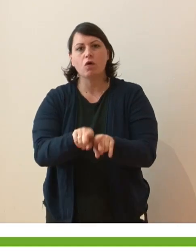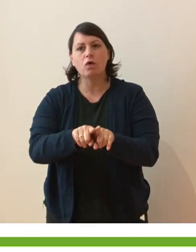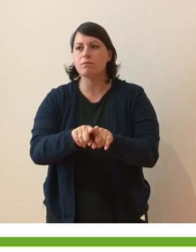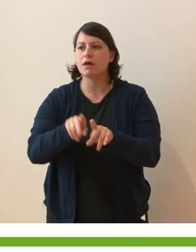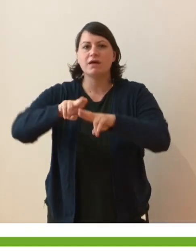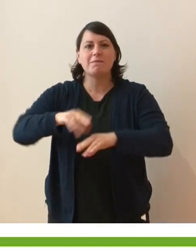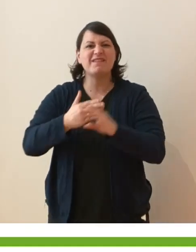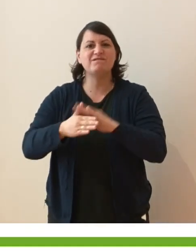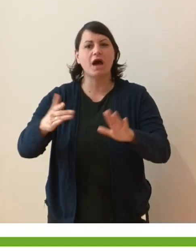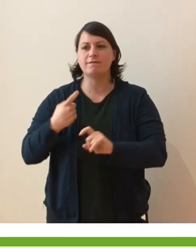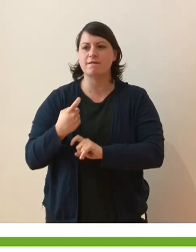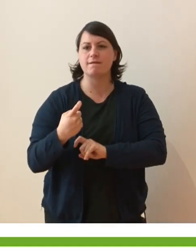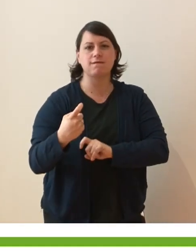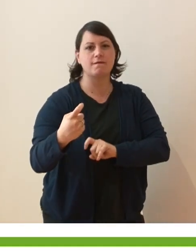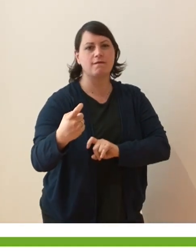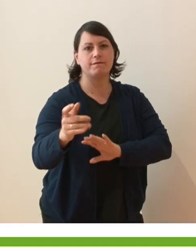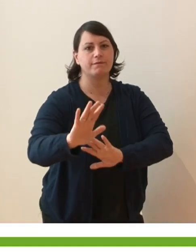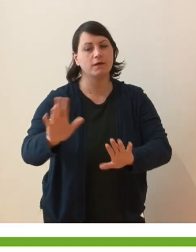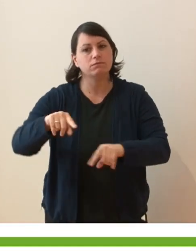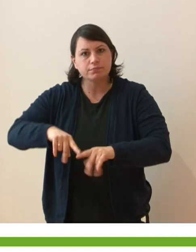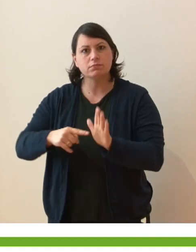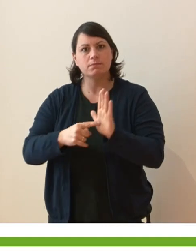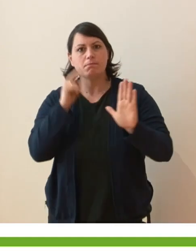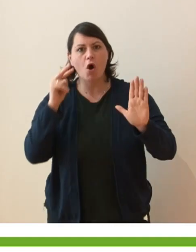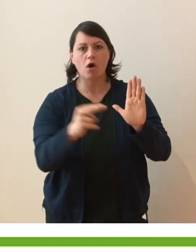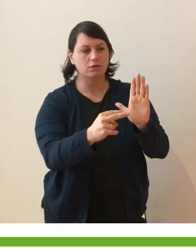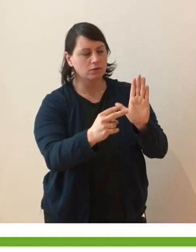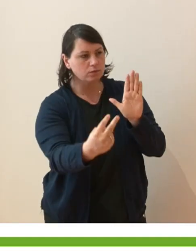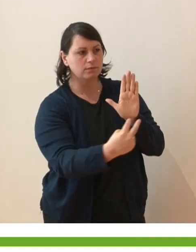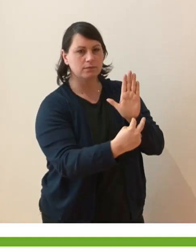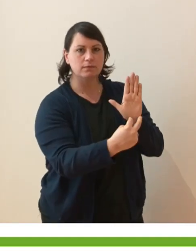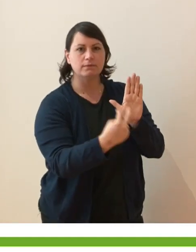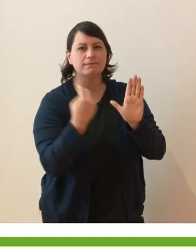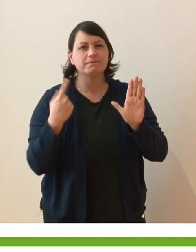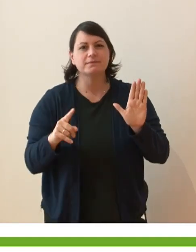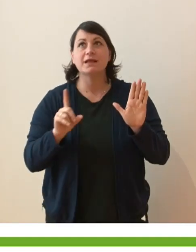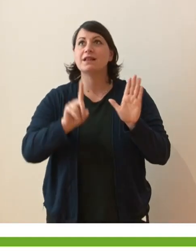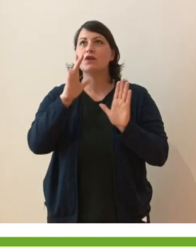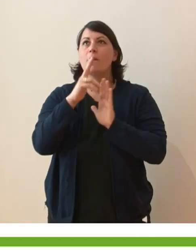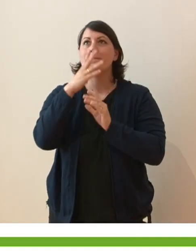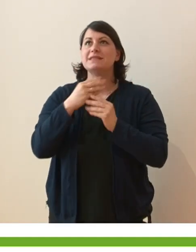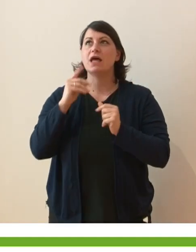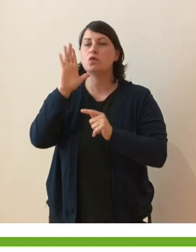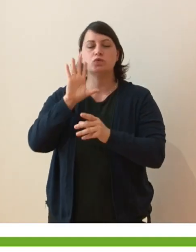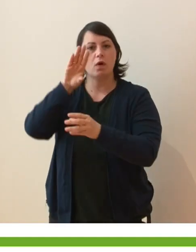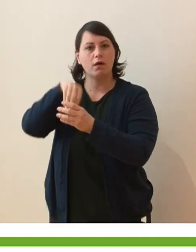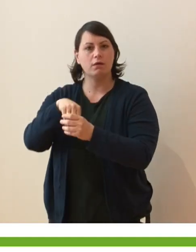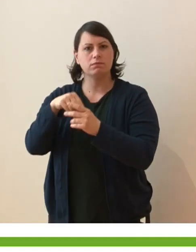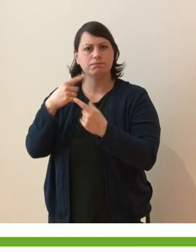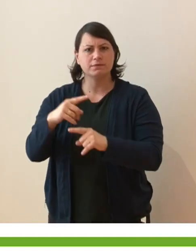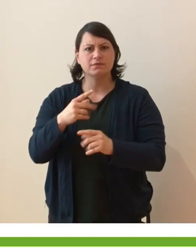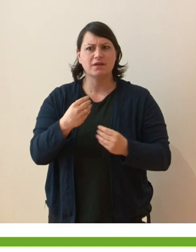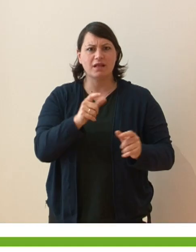potremmo dire che è un'invalidità quasi permanente. Dentro il mistero di Dio. Questa è la cosa più